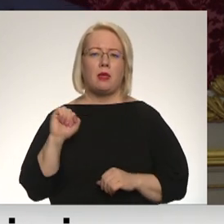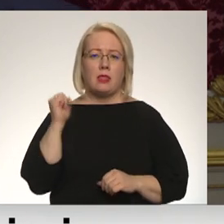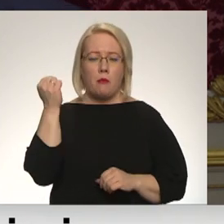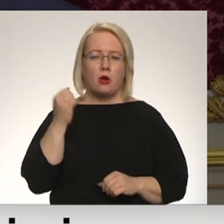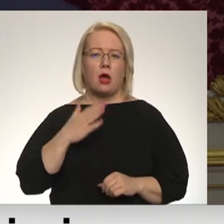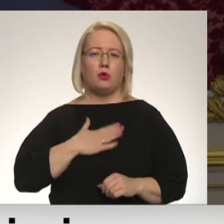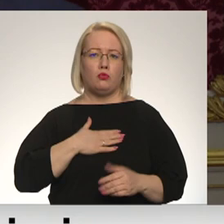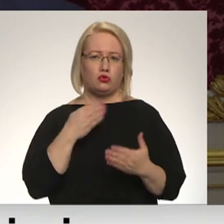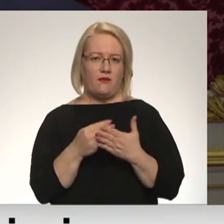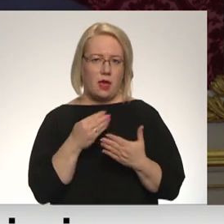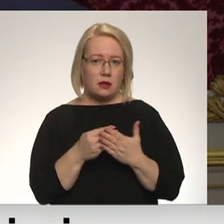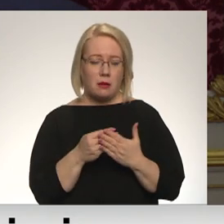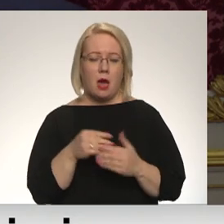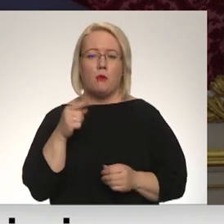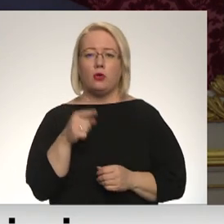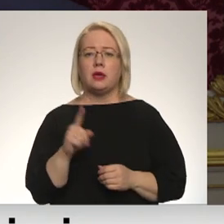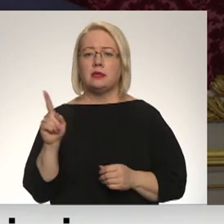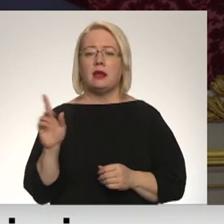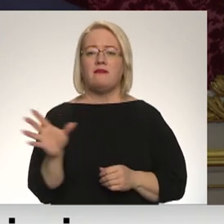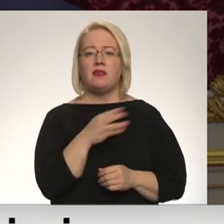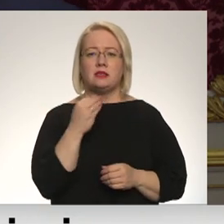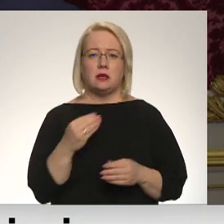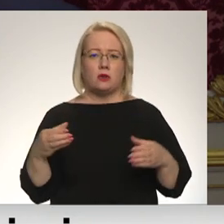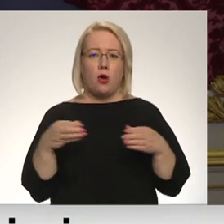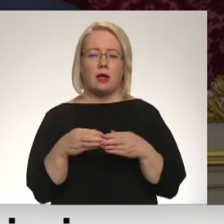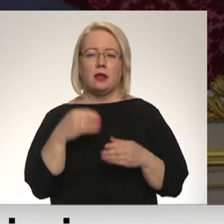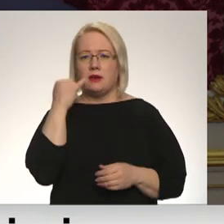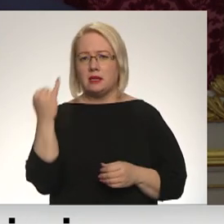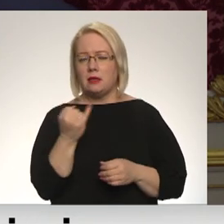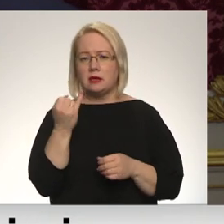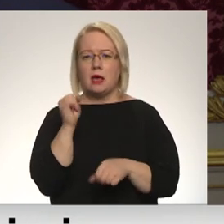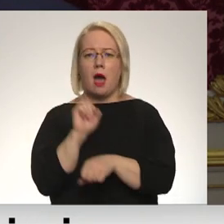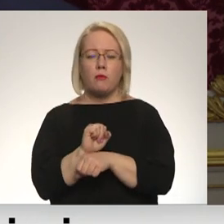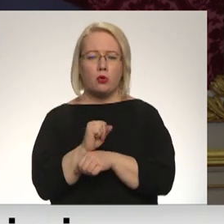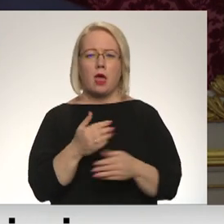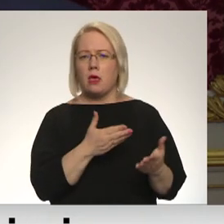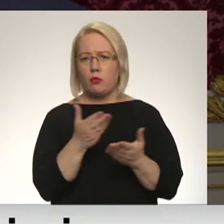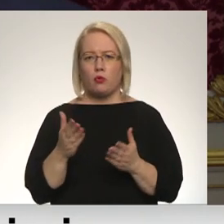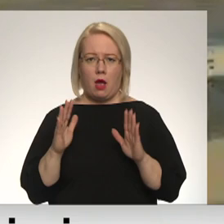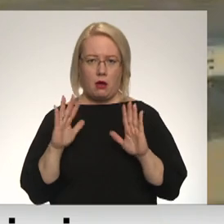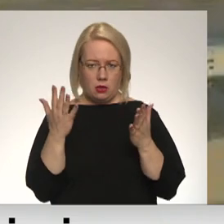Tas ir visu kolektīvās interesēs apturēt jebkurā gadījumā.